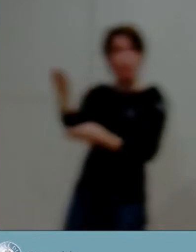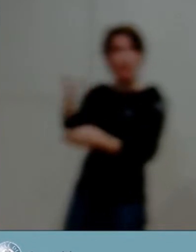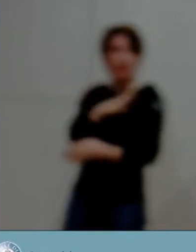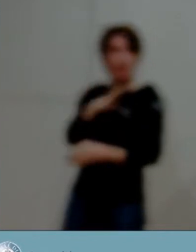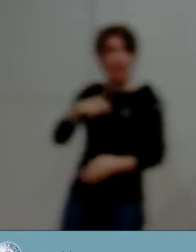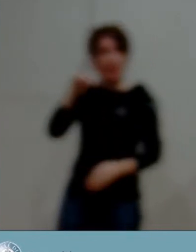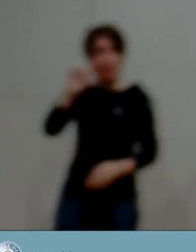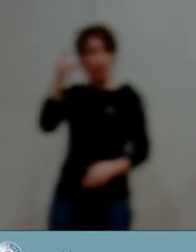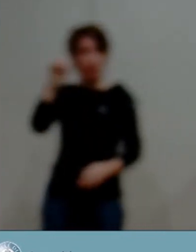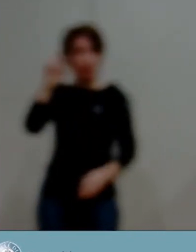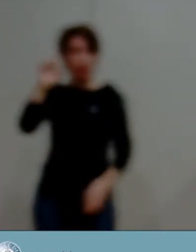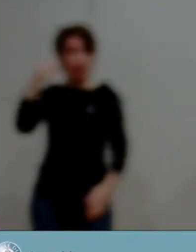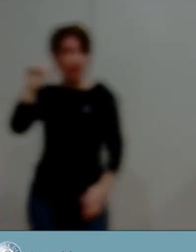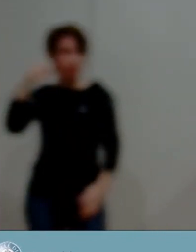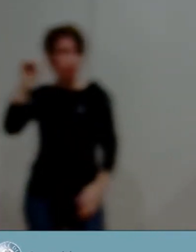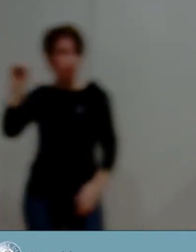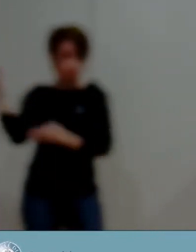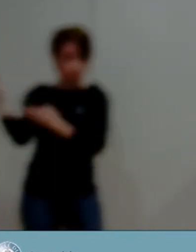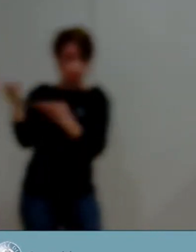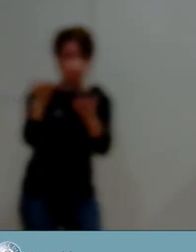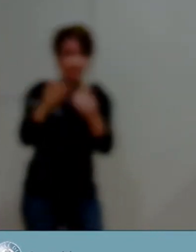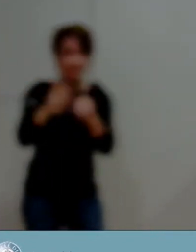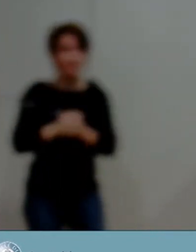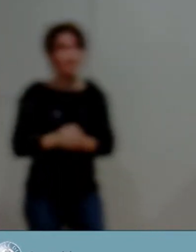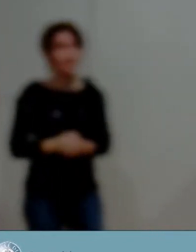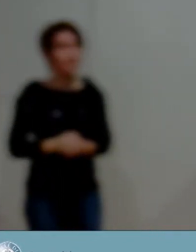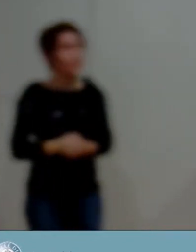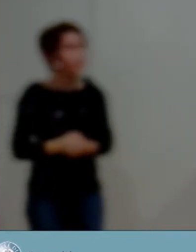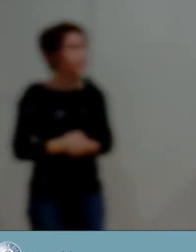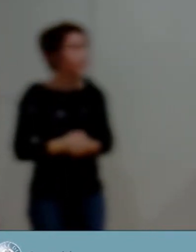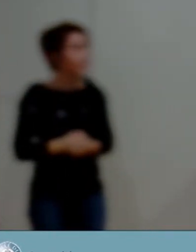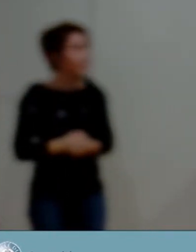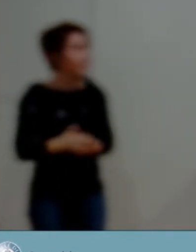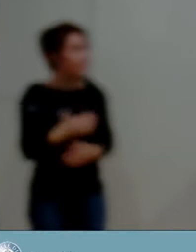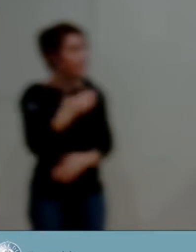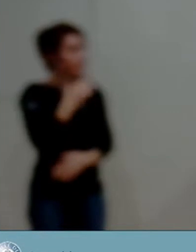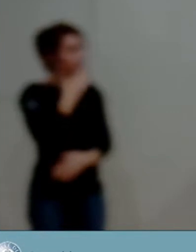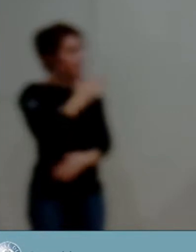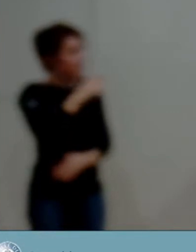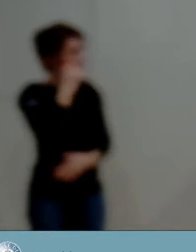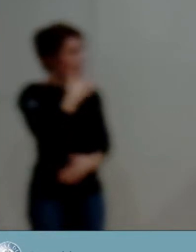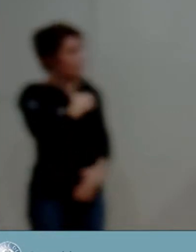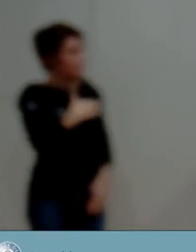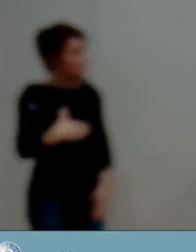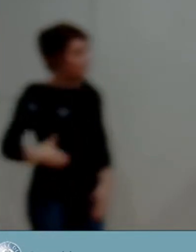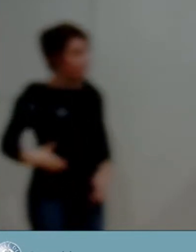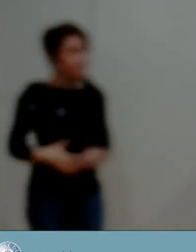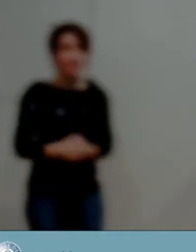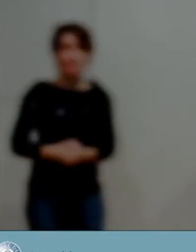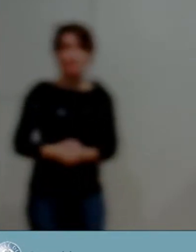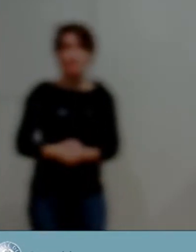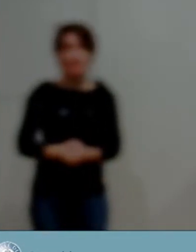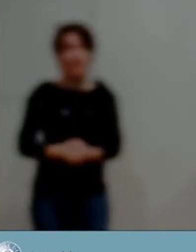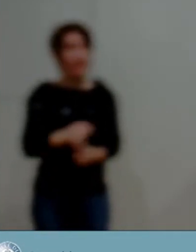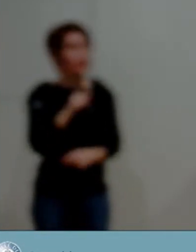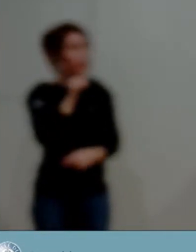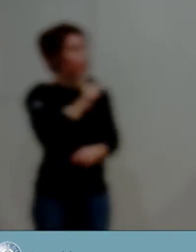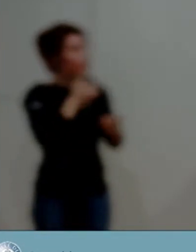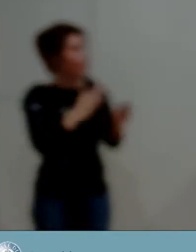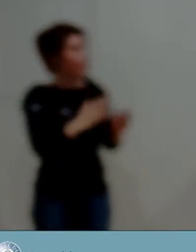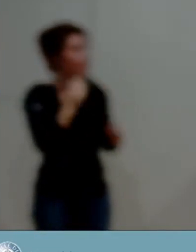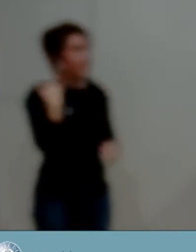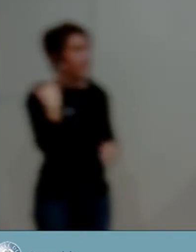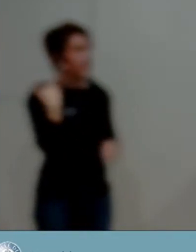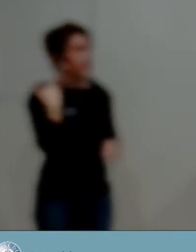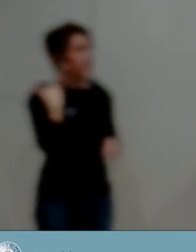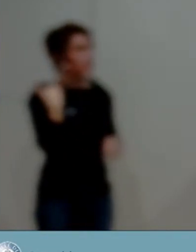Je vous remercie, M. le maire. Voilà, M. le maire, vous avez fait de la participation des citoyens aux